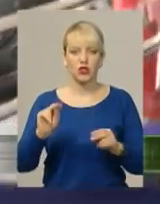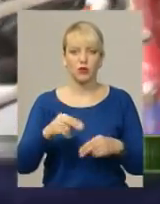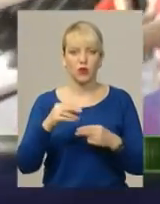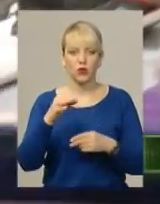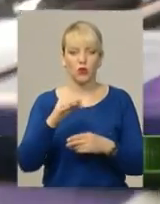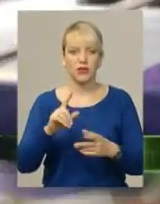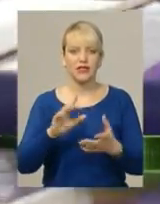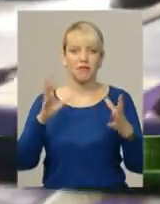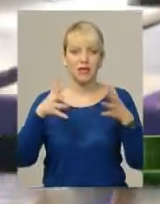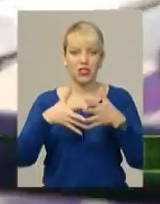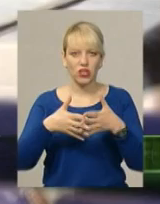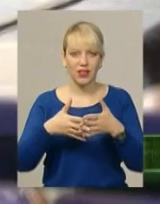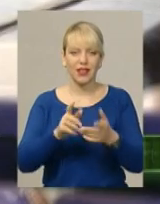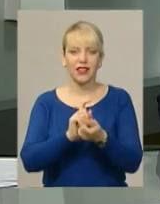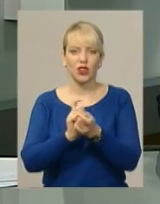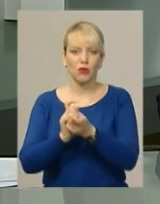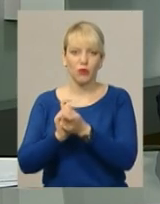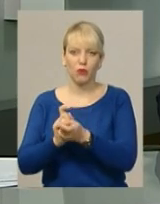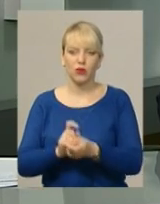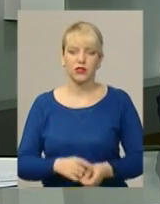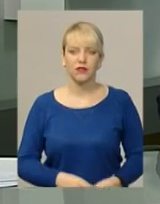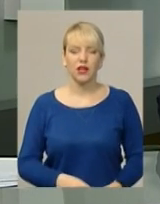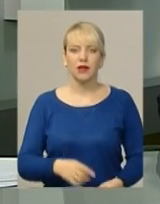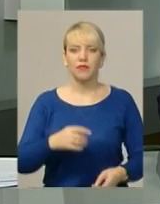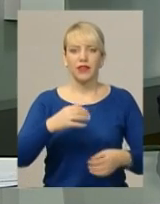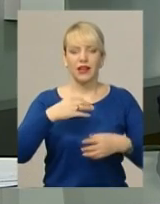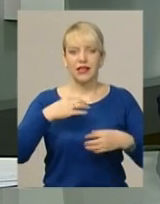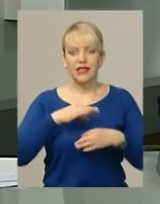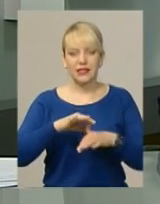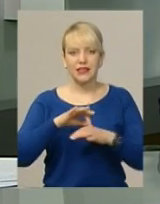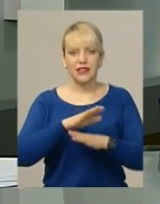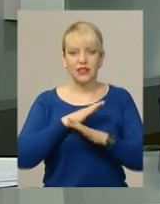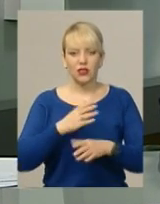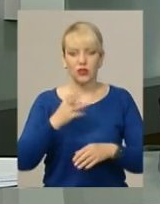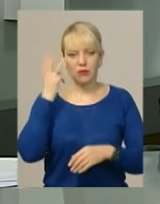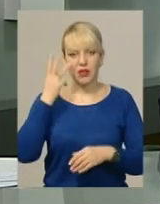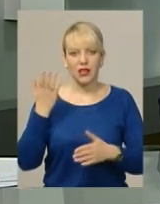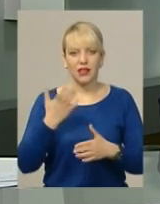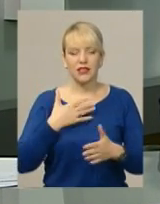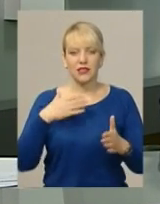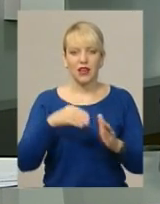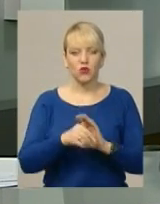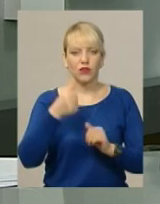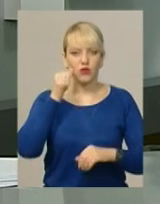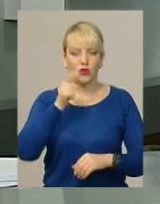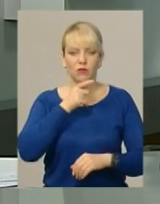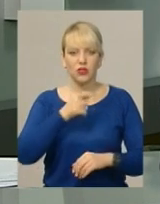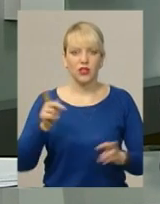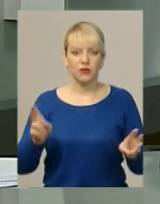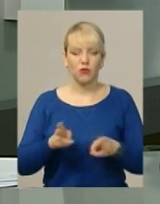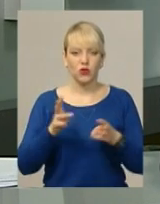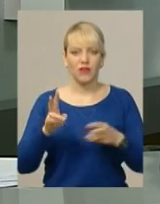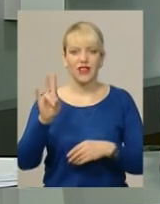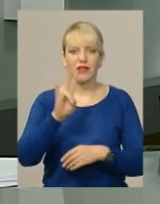зі змішаних єдиноборств. Тіло військового з Хмельниччини, який загинув вчора під час пожежі на полігоні «Широкий лан» у